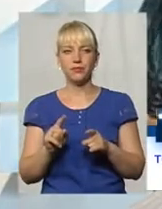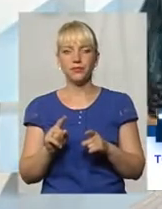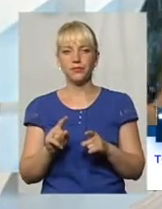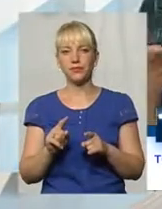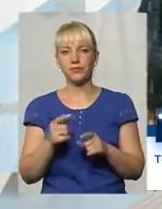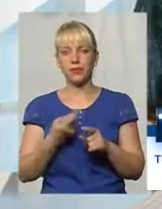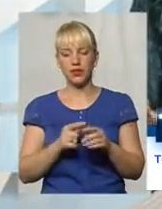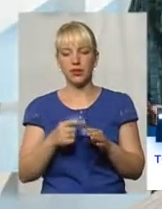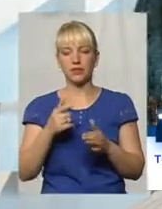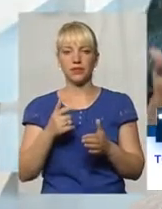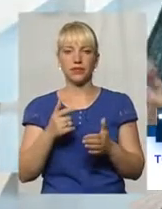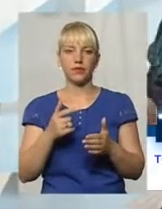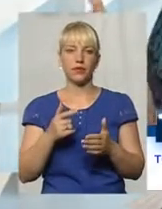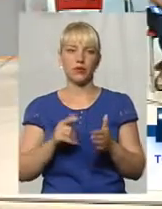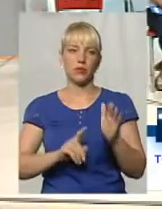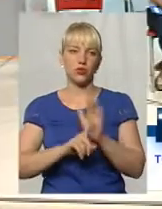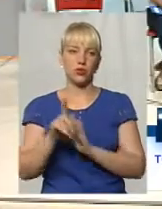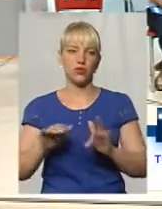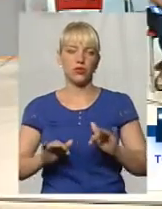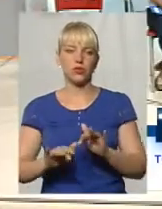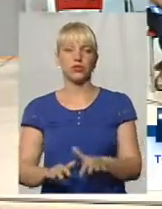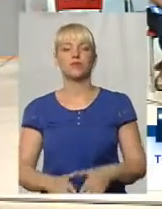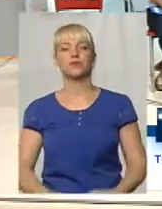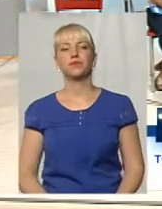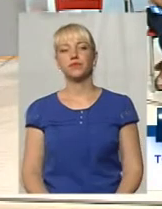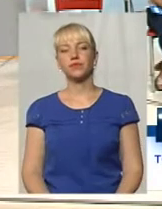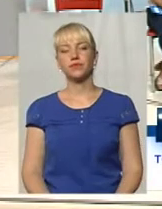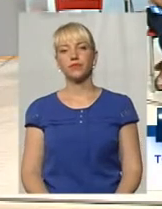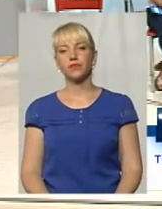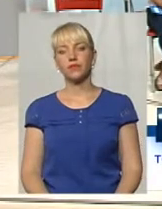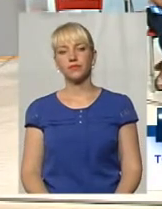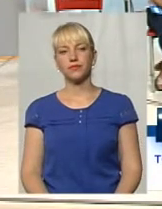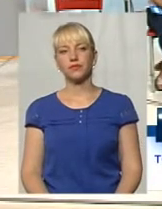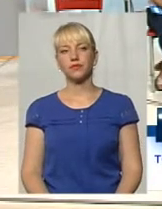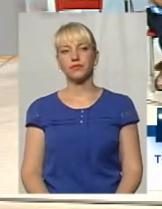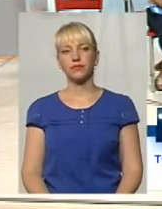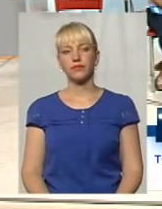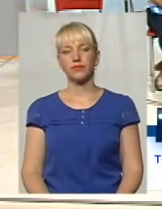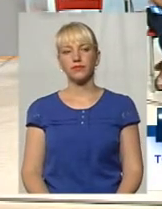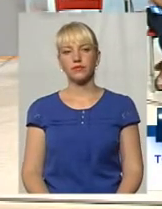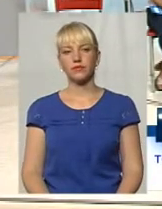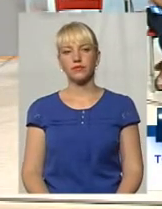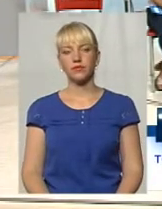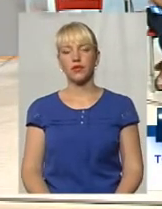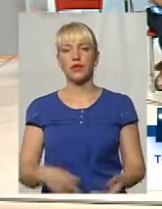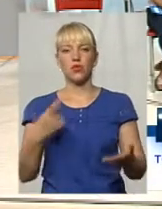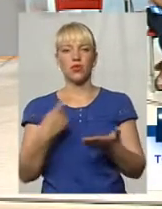їх чи то пустити в хід, чи то ні. Будь ласка, Вітельо. За вказаними фактами громадянина Волосюка